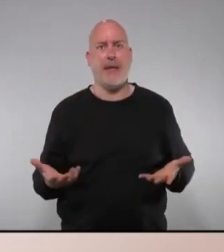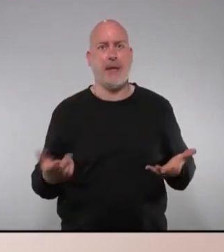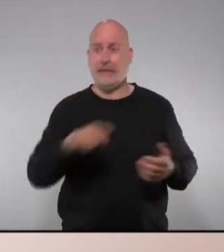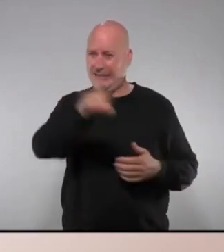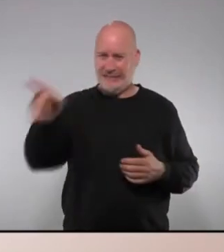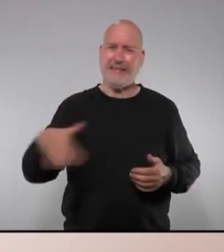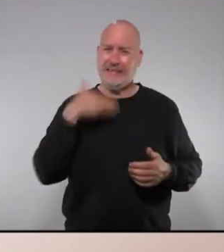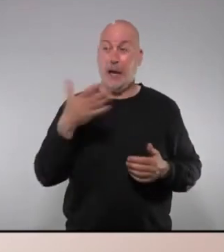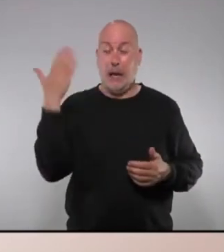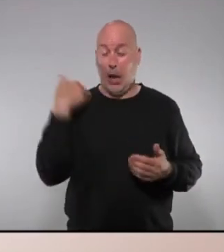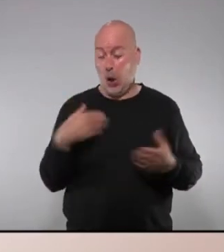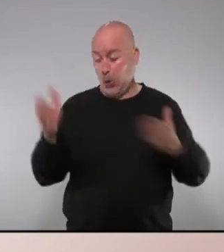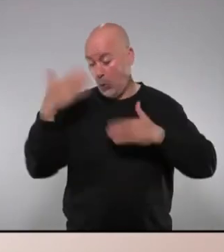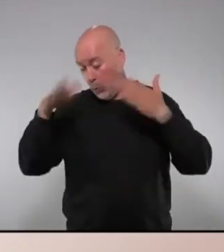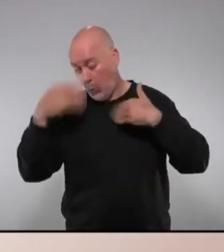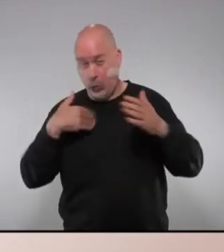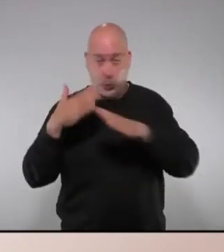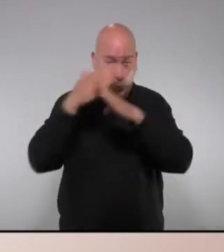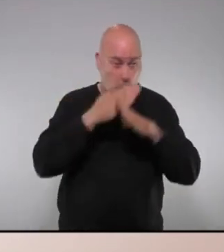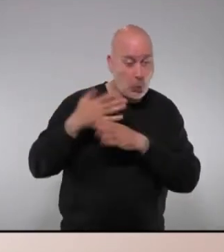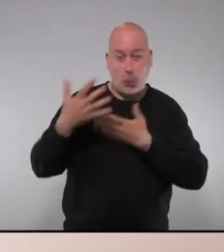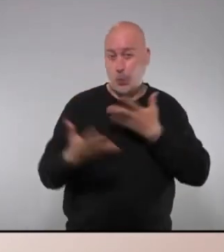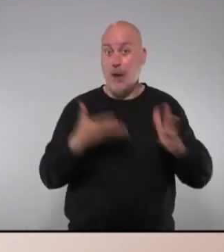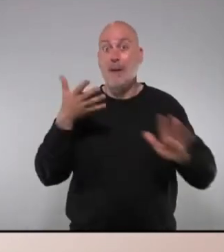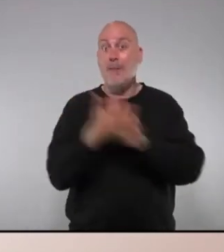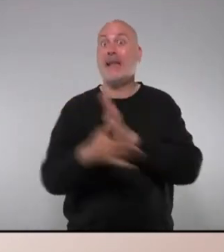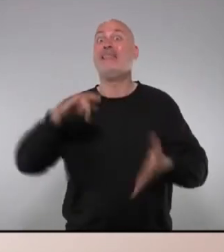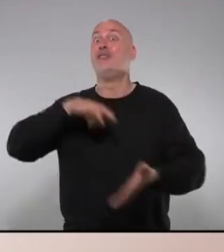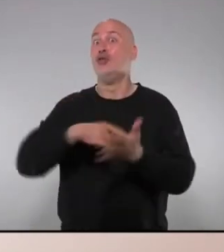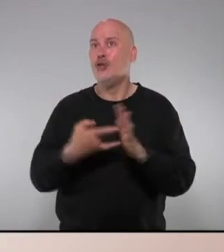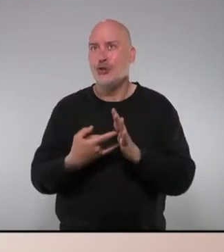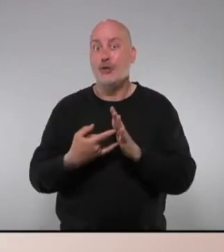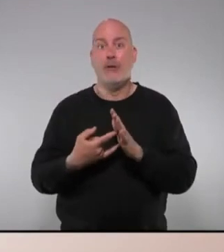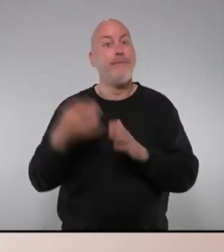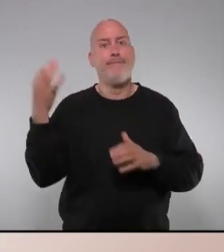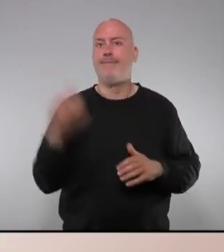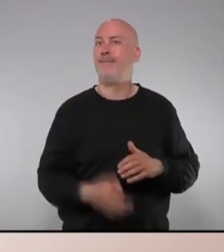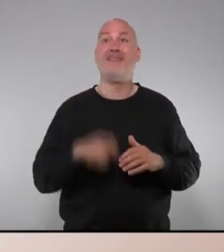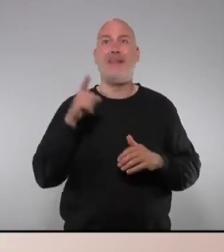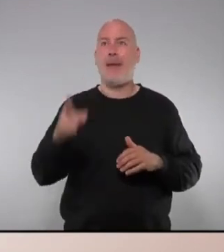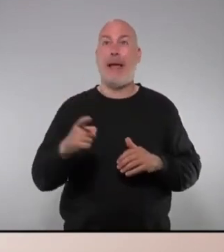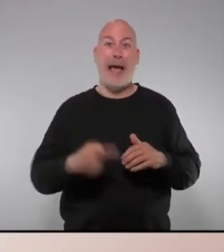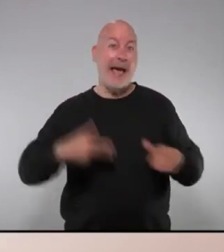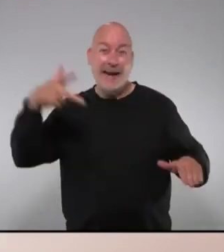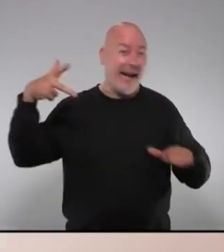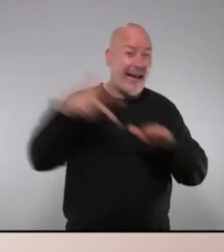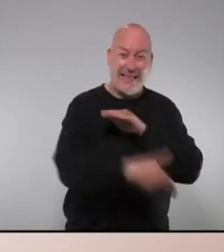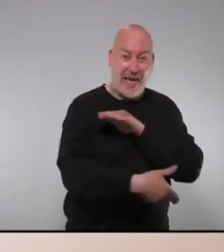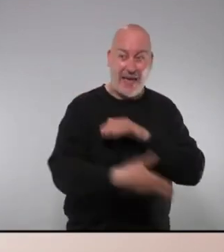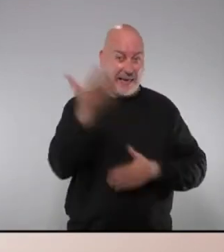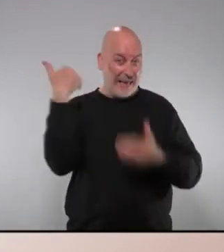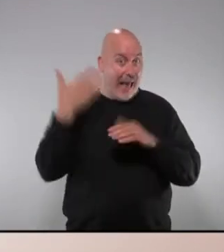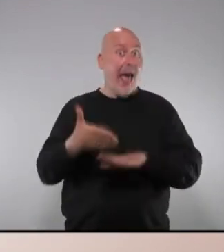això s'amagava i es feia veure que no es veia perquè per arreglar hi hauria calgut d'entrada revertir les salvatges retallades que són molt anteriors a